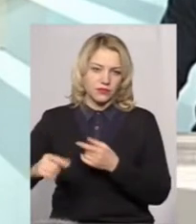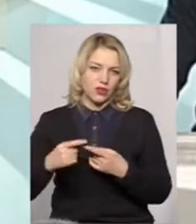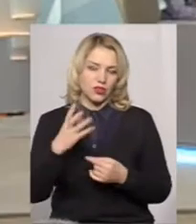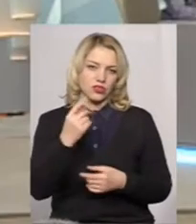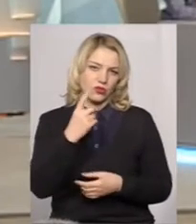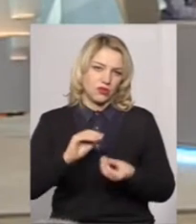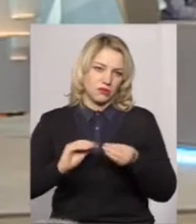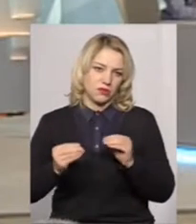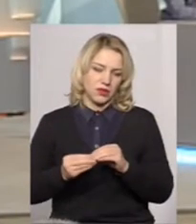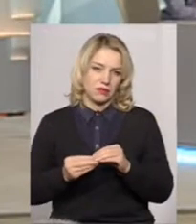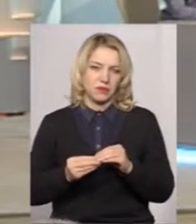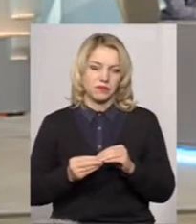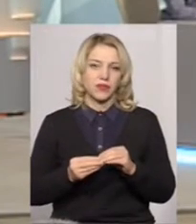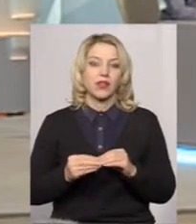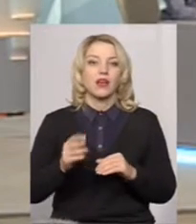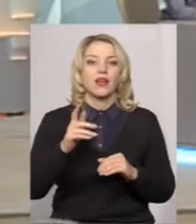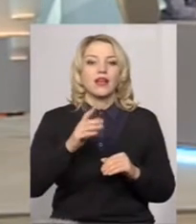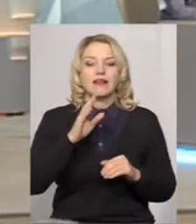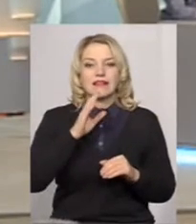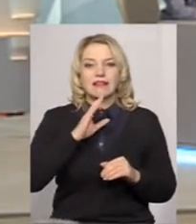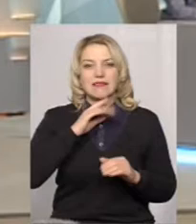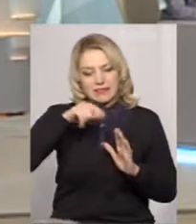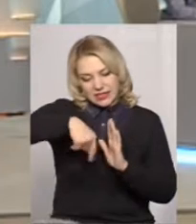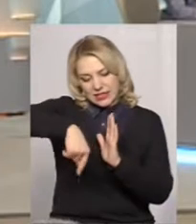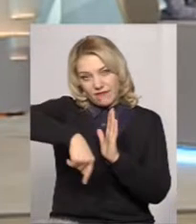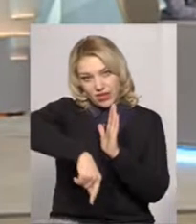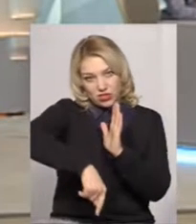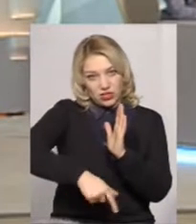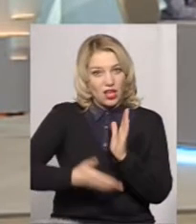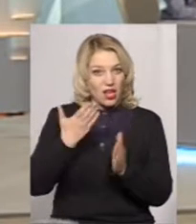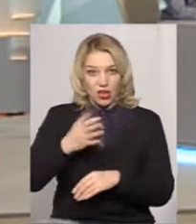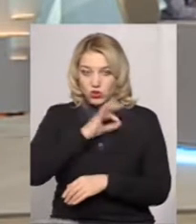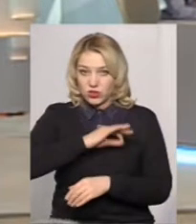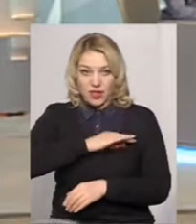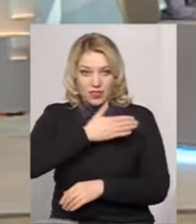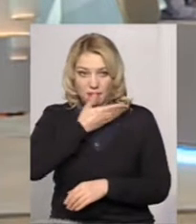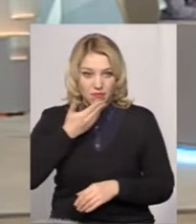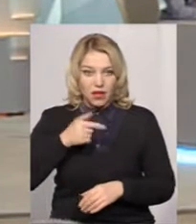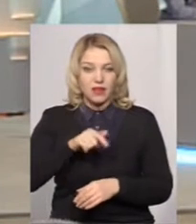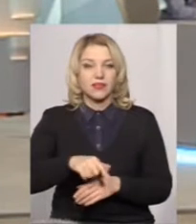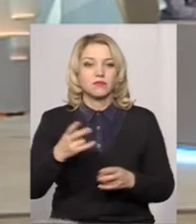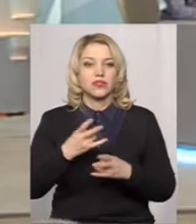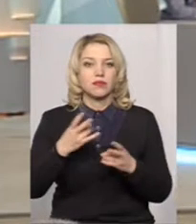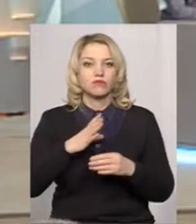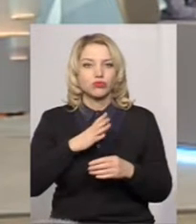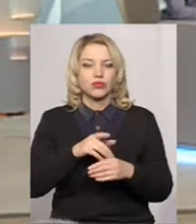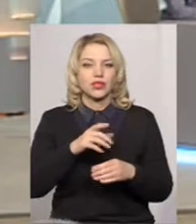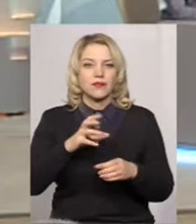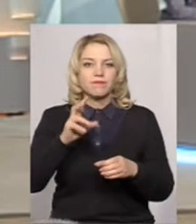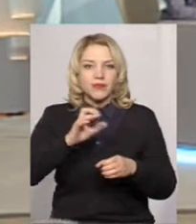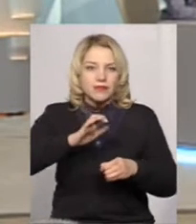зачепив. Ось ці скважини, якщо вони не експлуатуються, їх необхідно робити тампонарку. Вони повинні бути